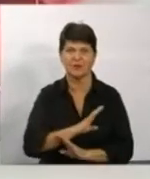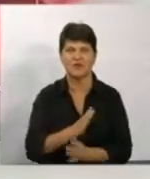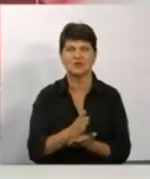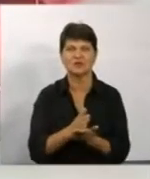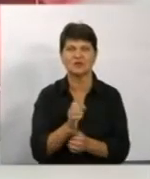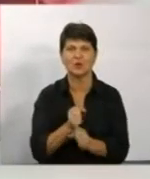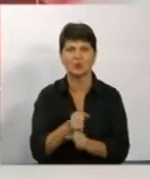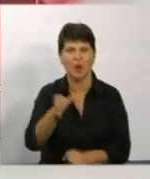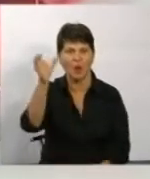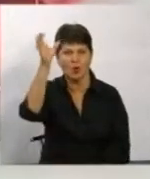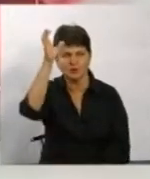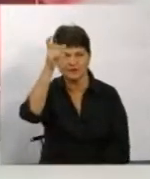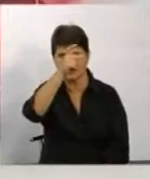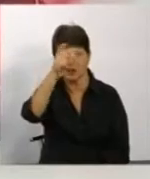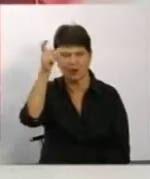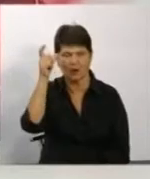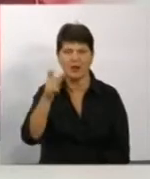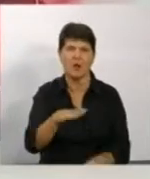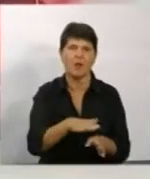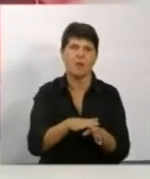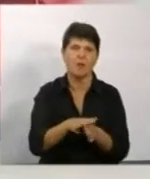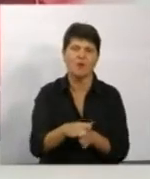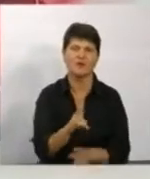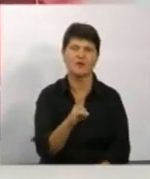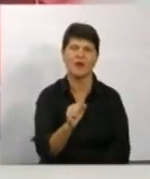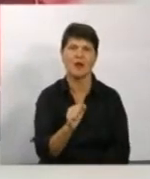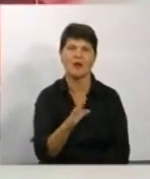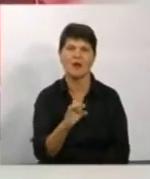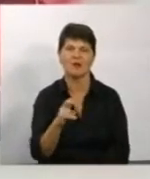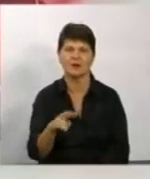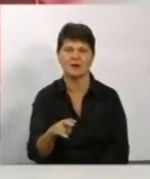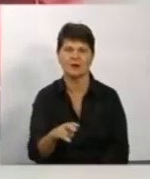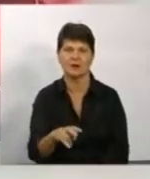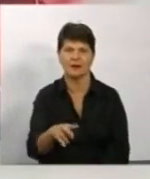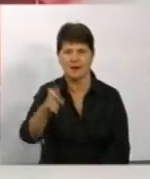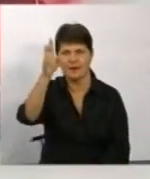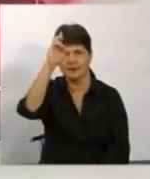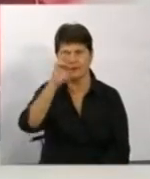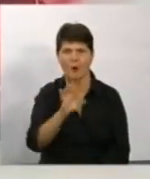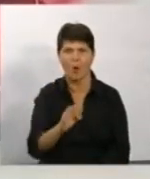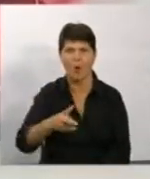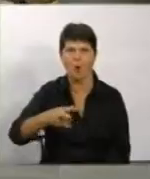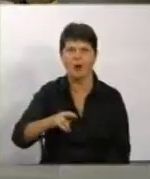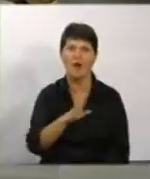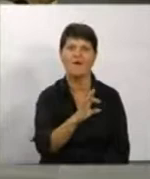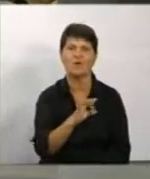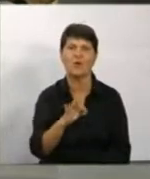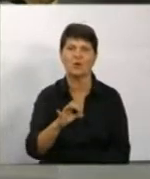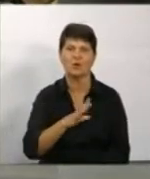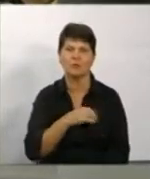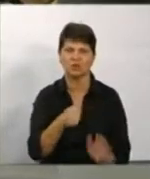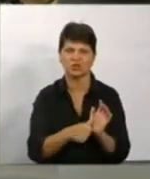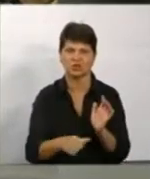працівниця освіти і науки. Повний кавалер ордену княгині Ольги Лариса Ворона. Їй було 68.